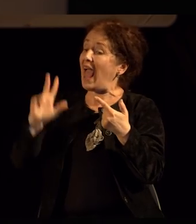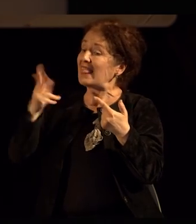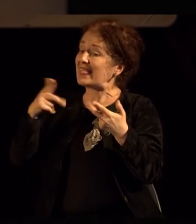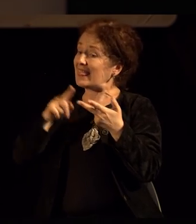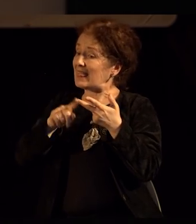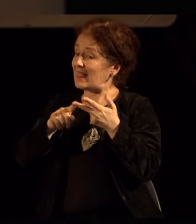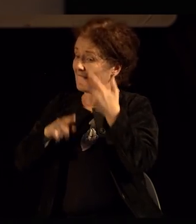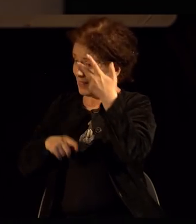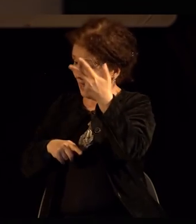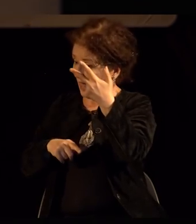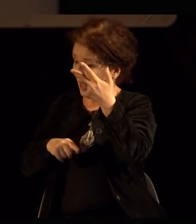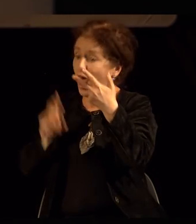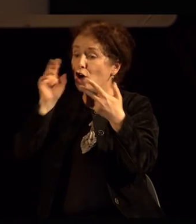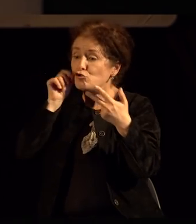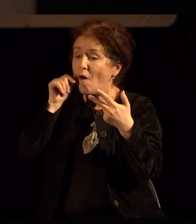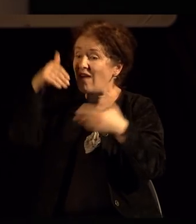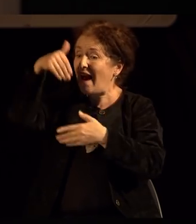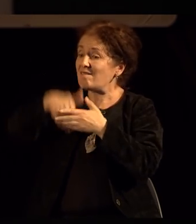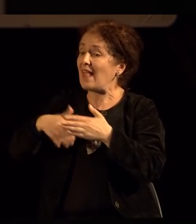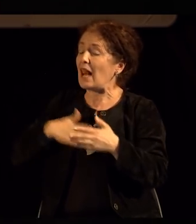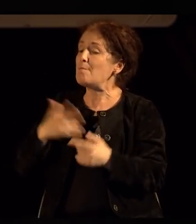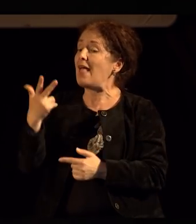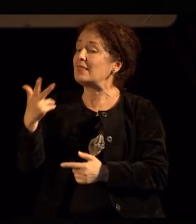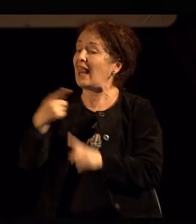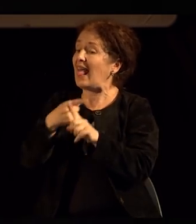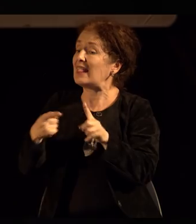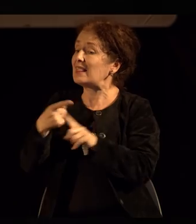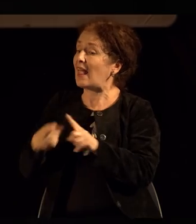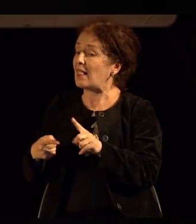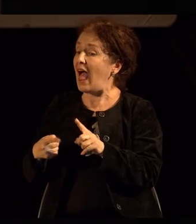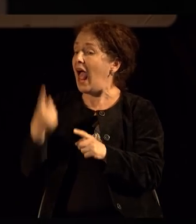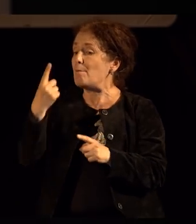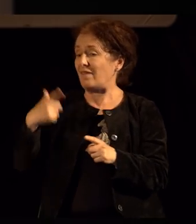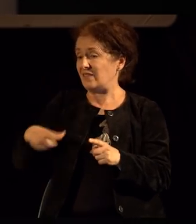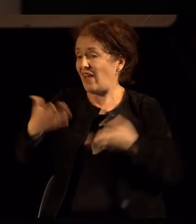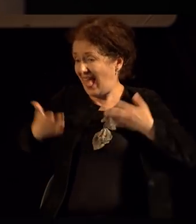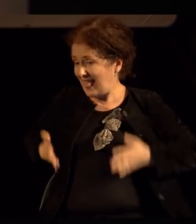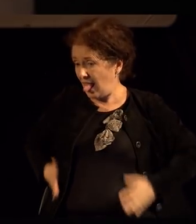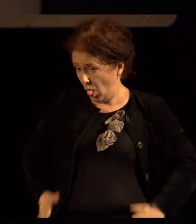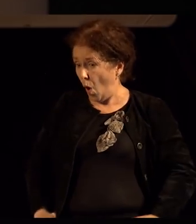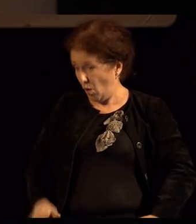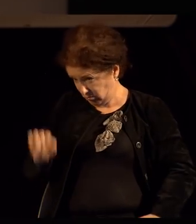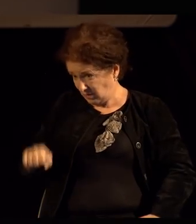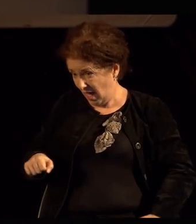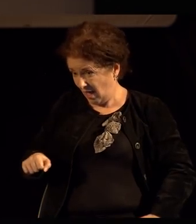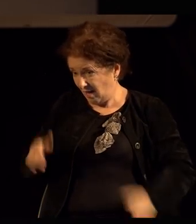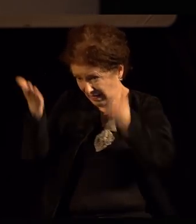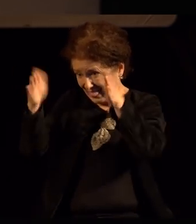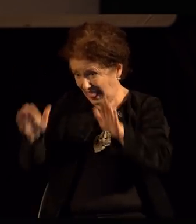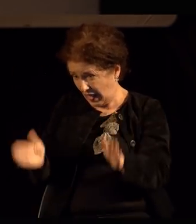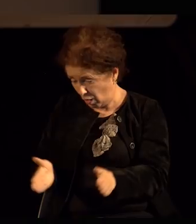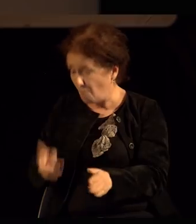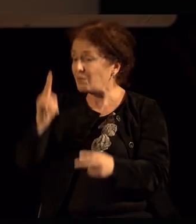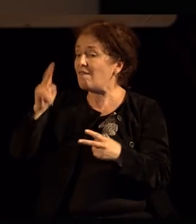телесни ли? Па и психички ни треба, па и духовни ни треба. Епа во сексуалниот однос